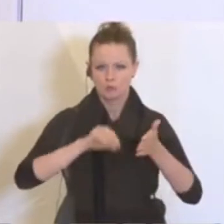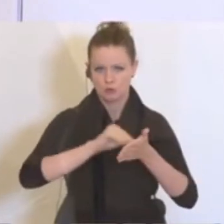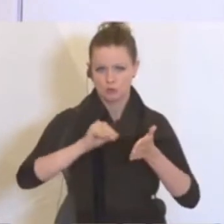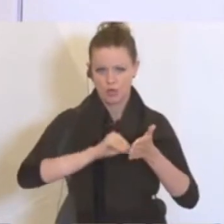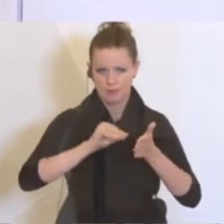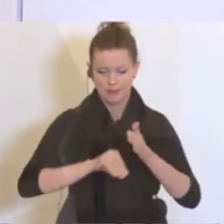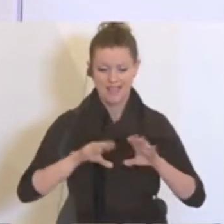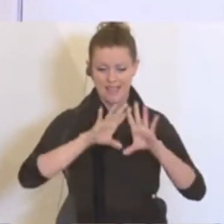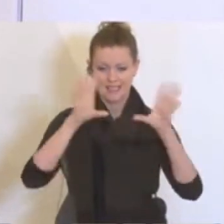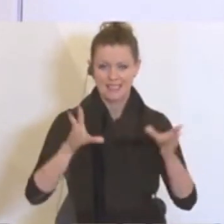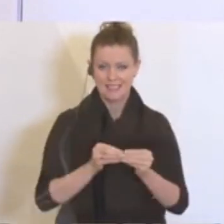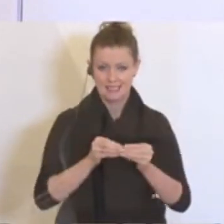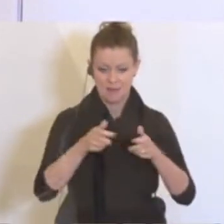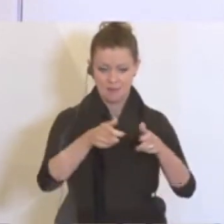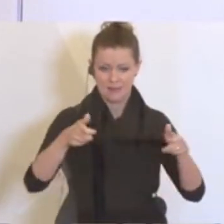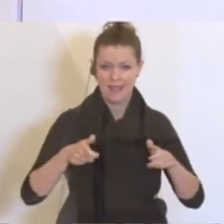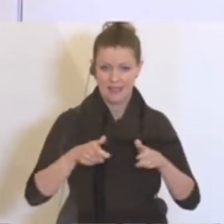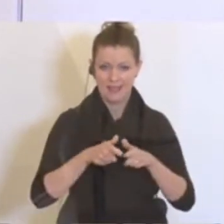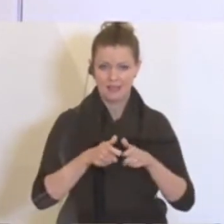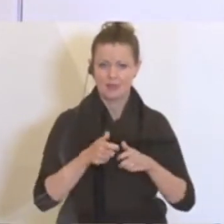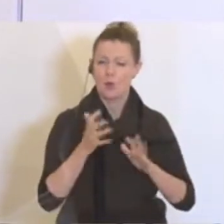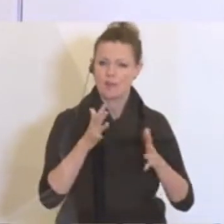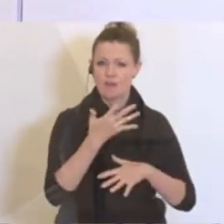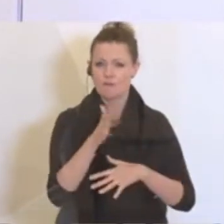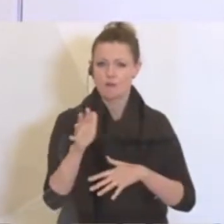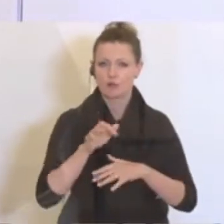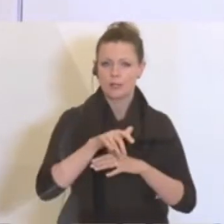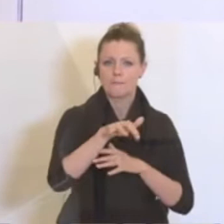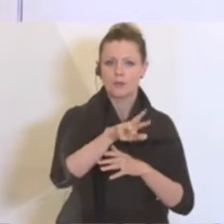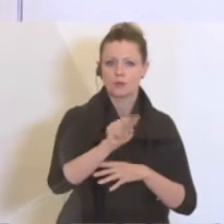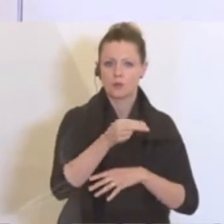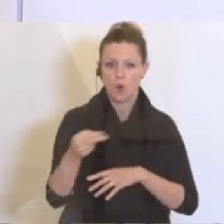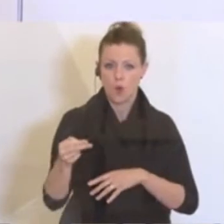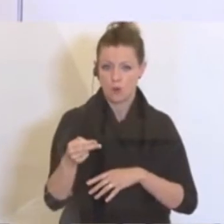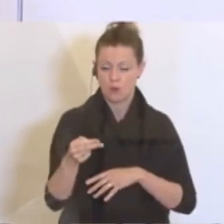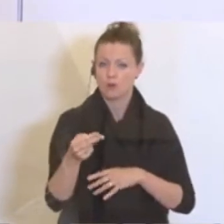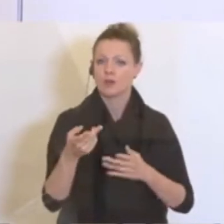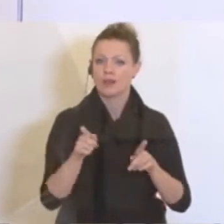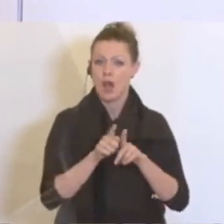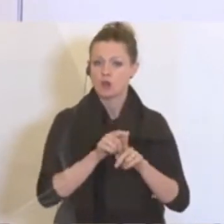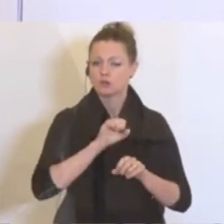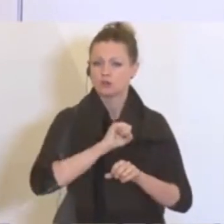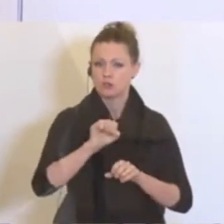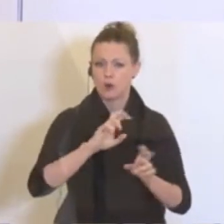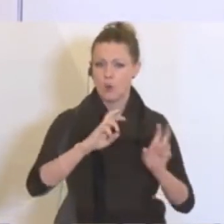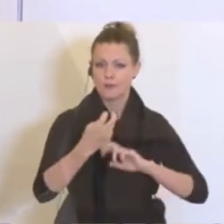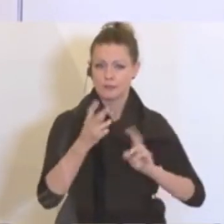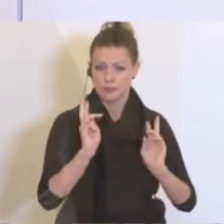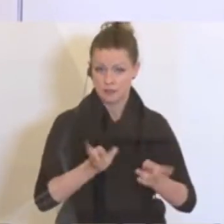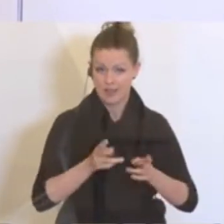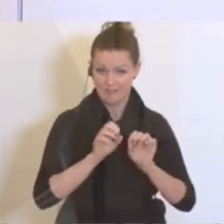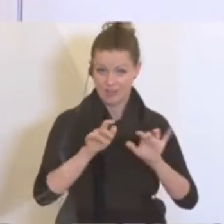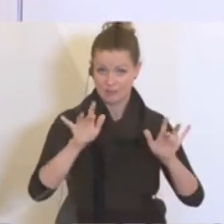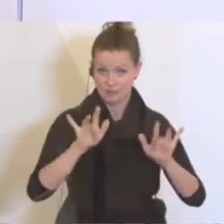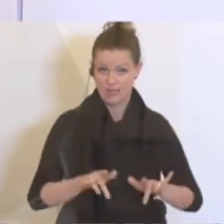dieses Paketes wird bei rund 500 Millionen Euro liegen, wird schnellstmöglich auch wirksam. Dadurch, dass es ja